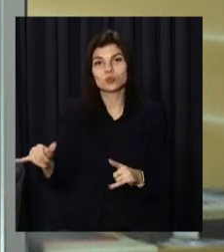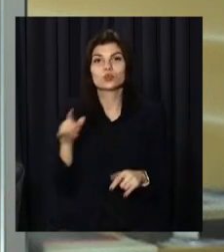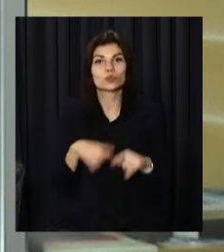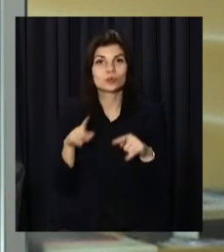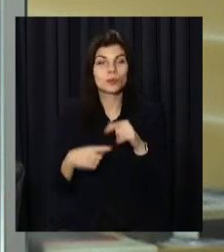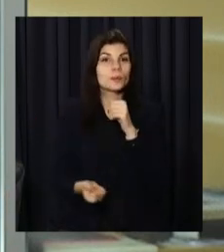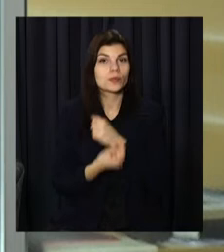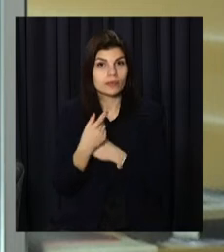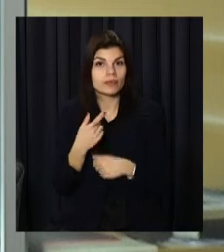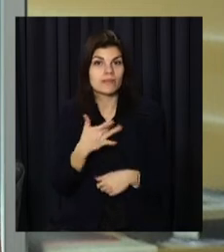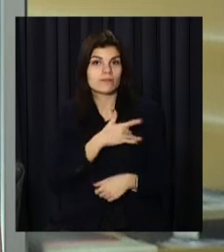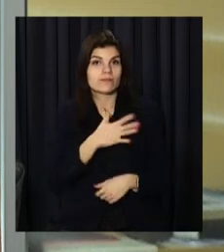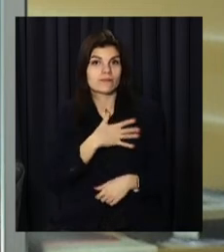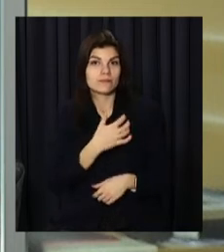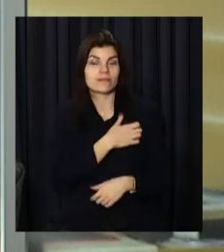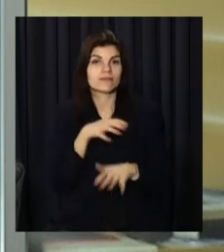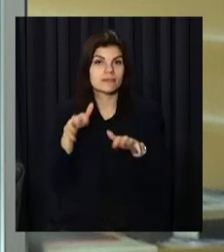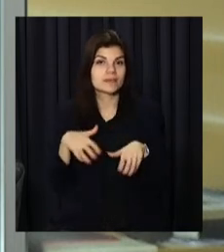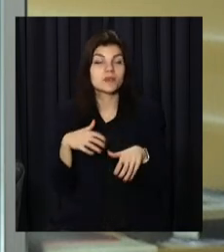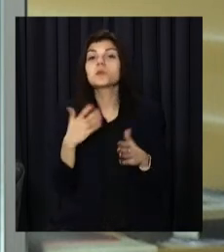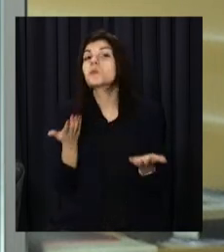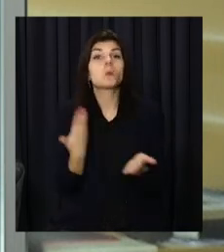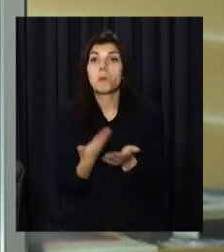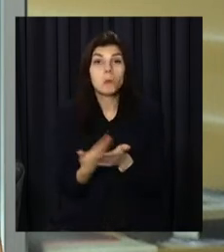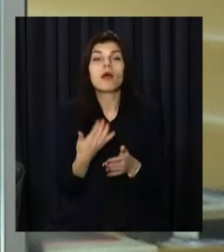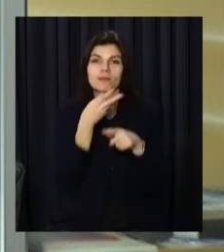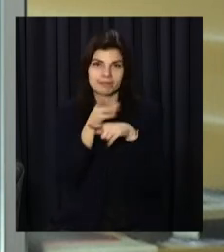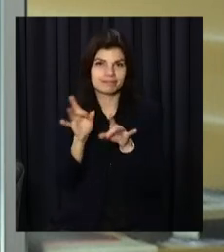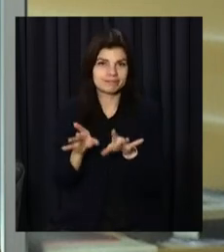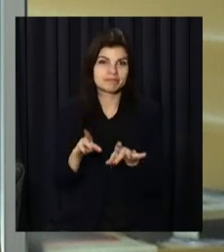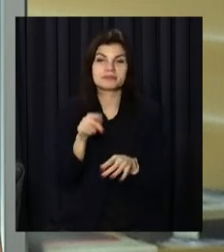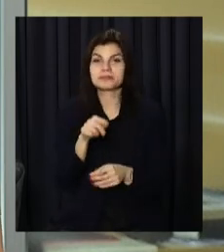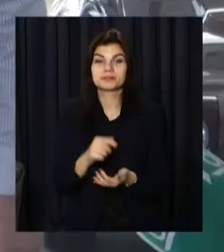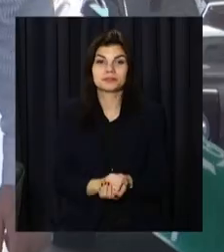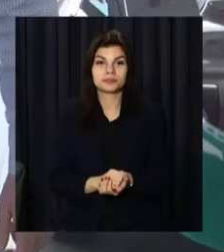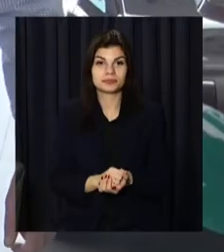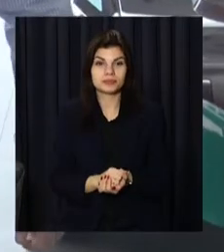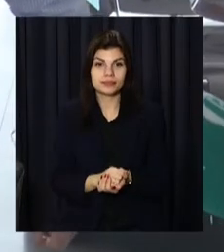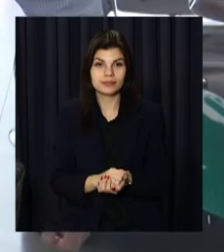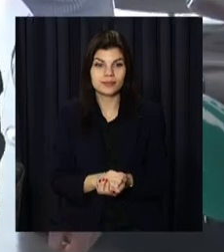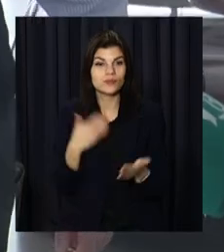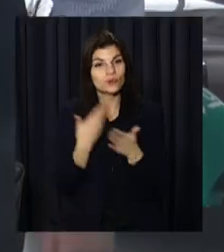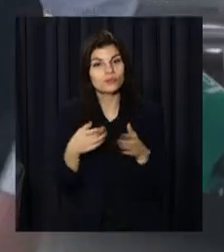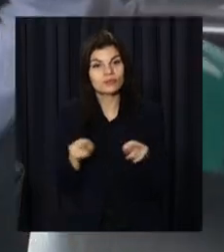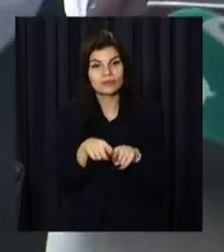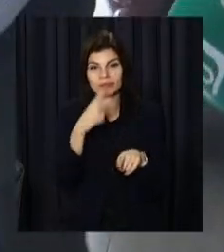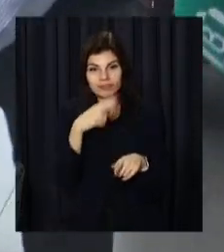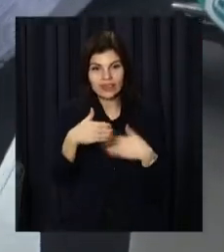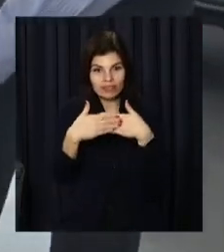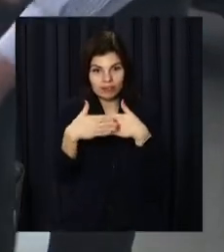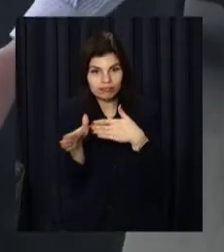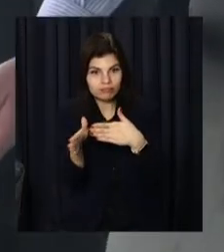'являться власник. Подробиці в нашого Олександра Тущенко. Така незвичайна ручка, дизайн ручки, двері